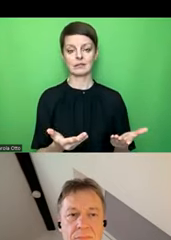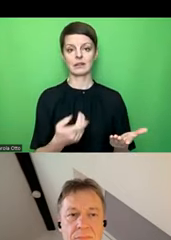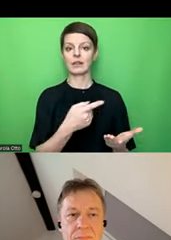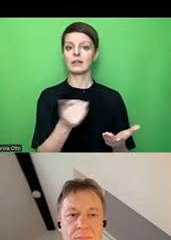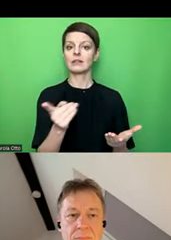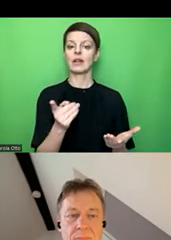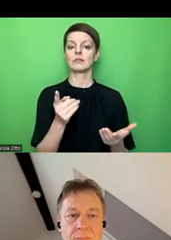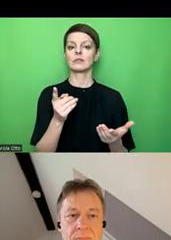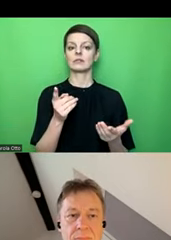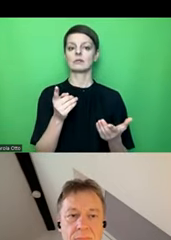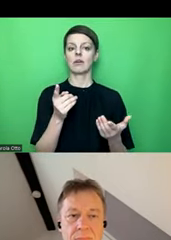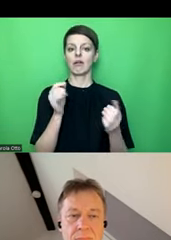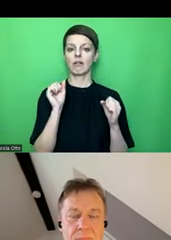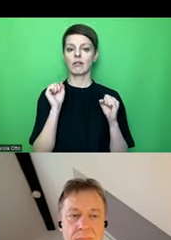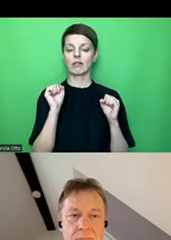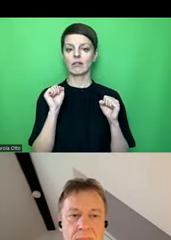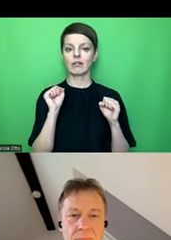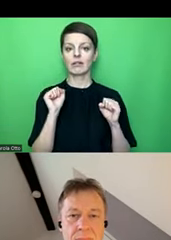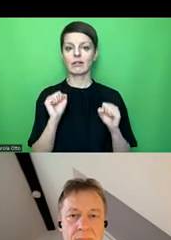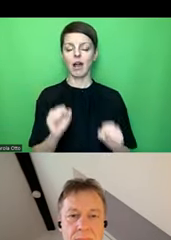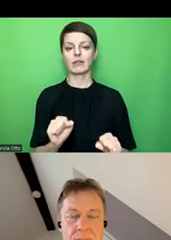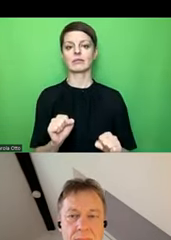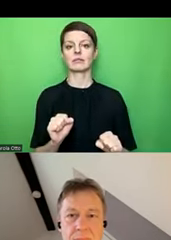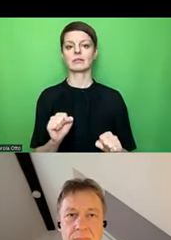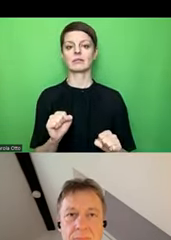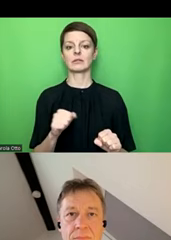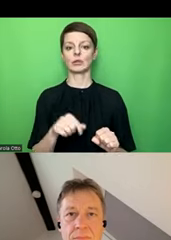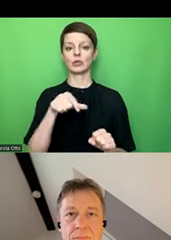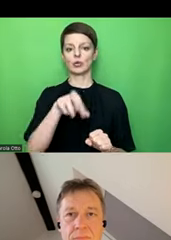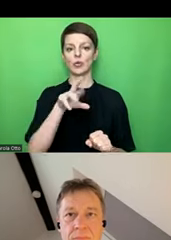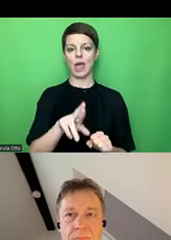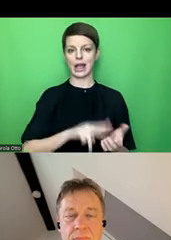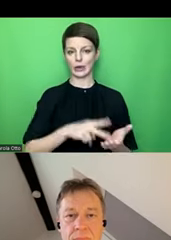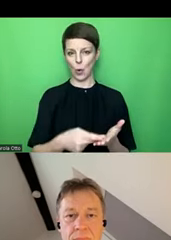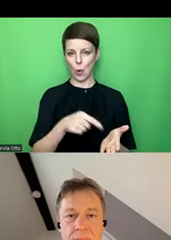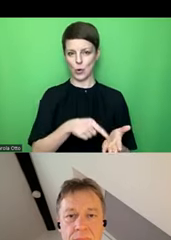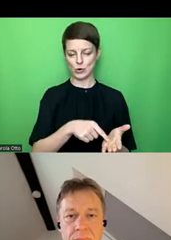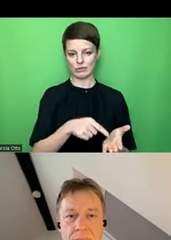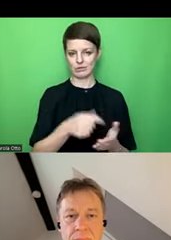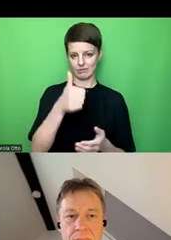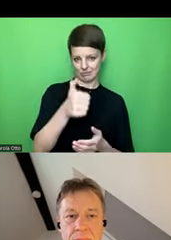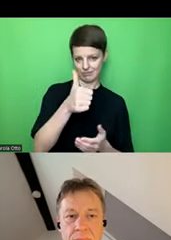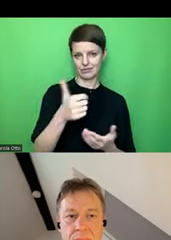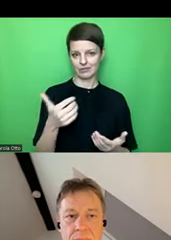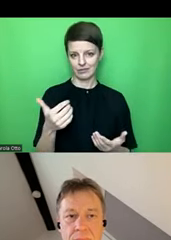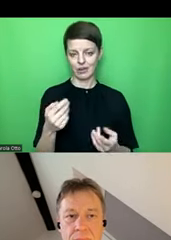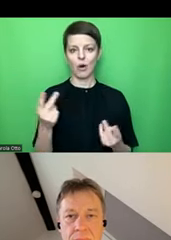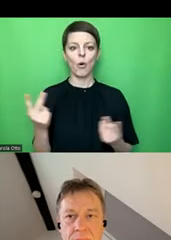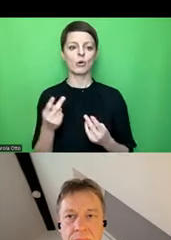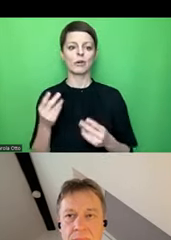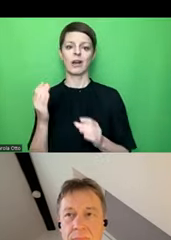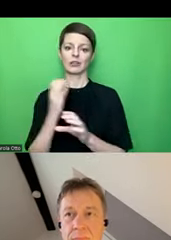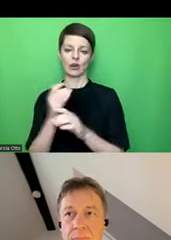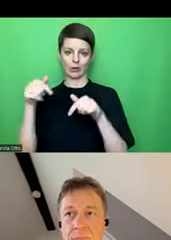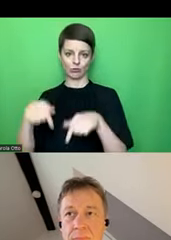erreichen, indem Sie eben jetzt über den QR-Code die Sache abscannen, aber Sie können genauso gut im Chat